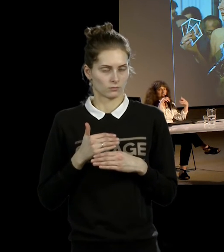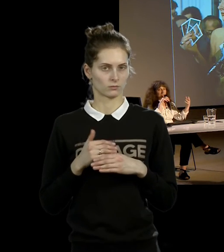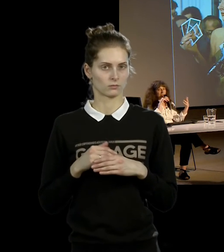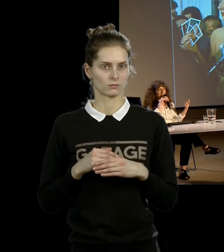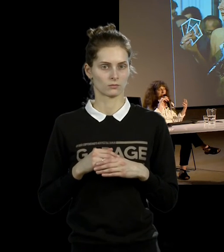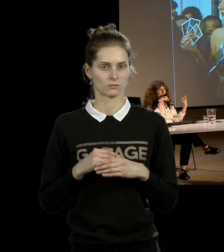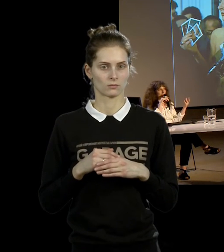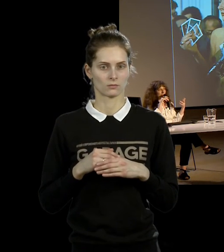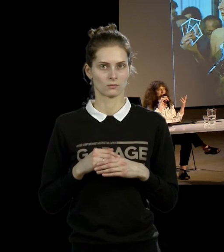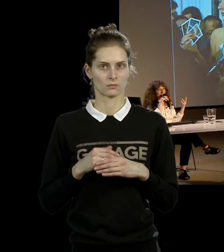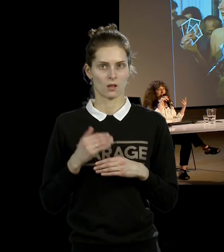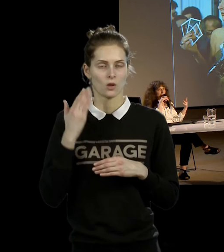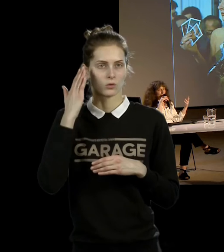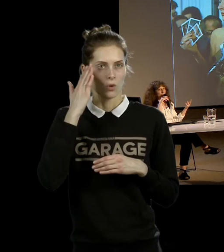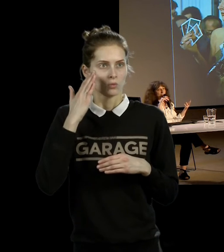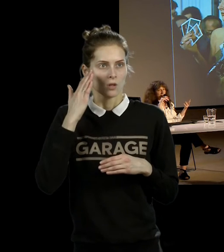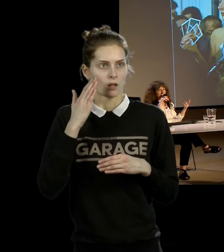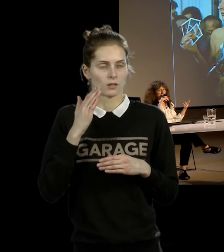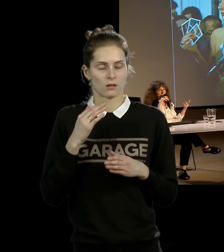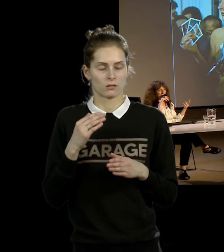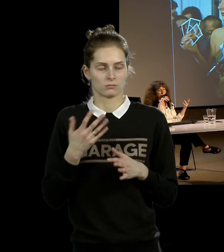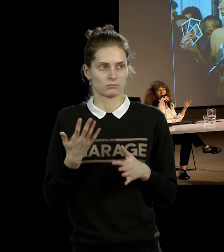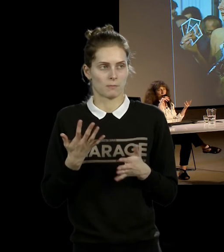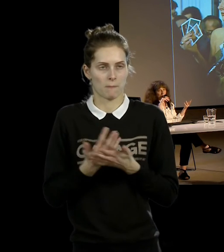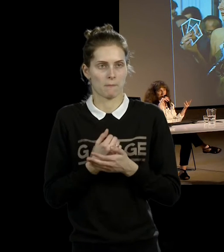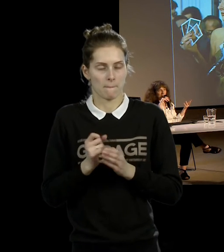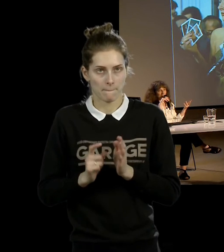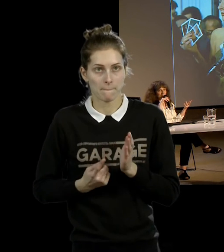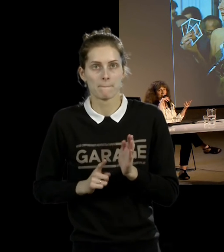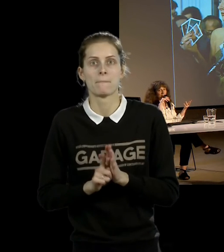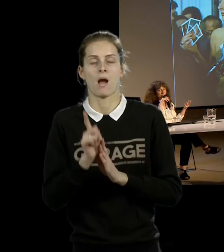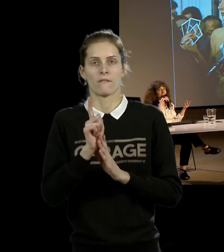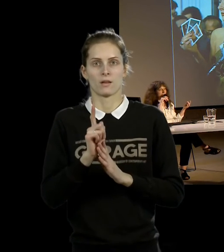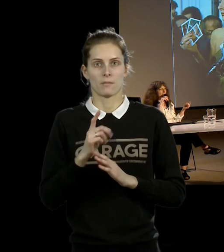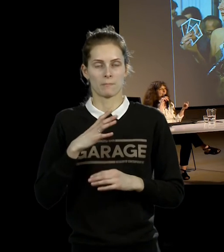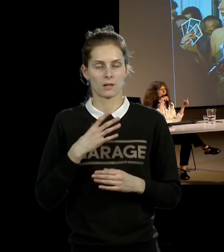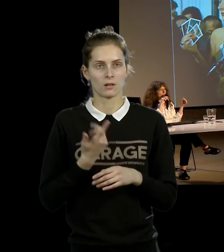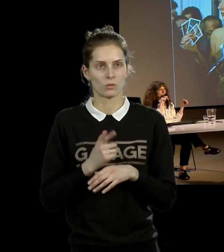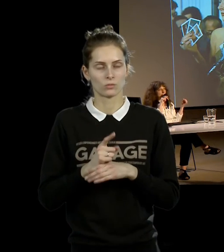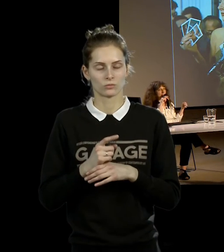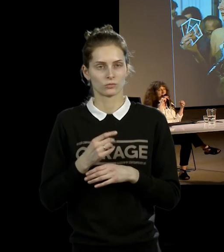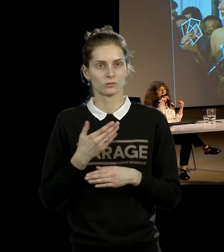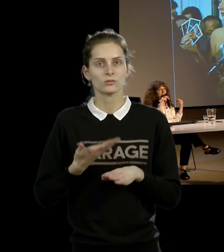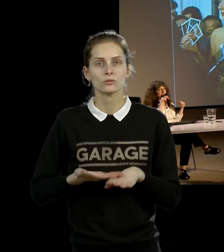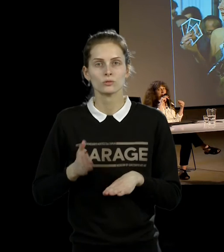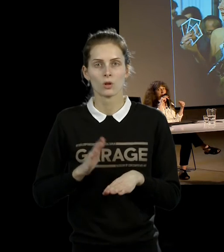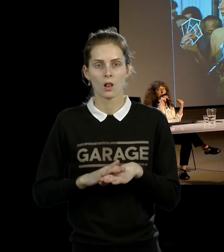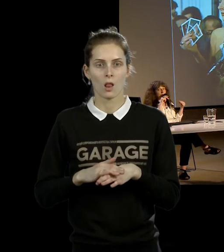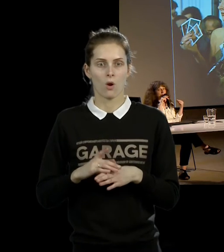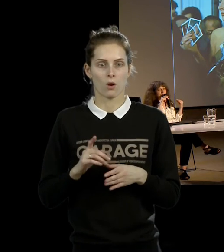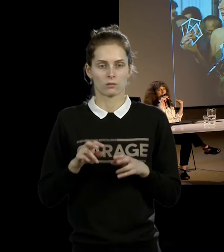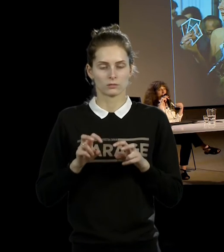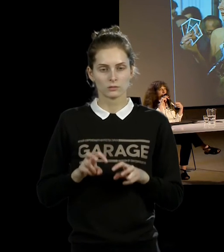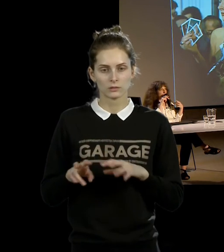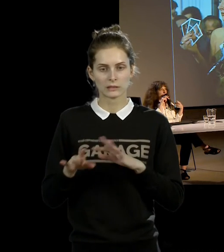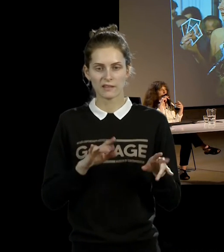вышла из этого самого своего состояния безучастности, которое очень сложно было, естественно, выдерживать. И после того, как она задвигалась, с